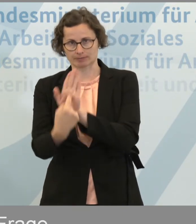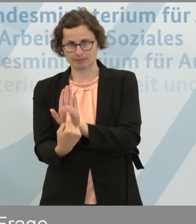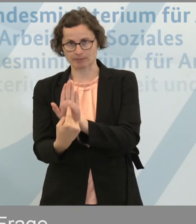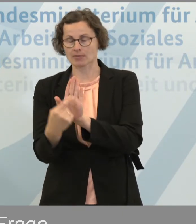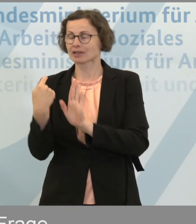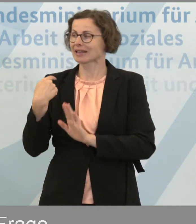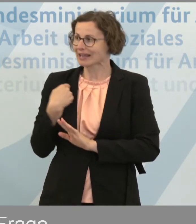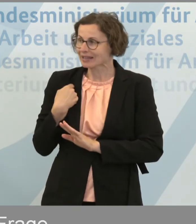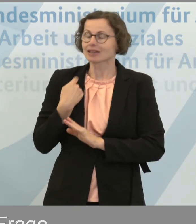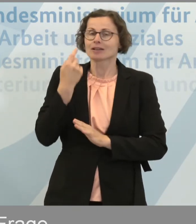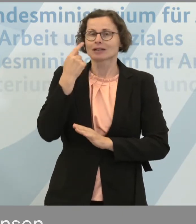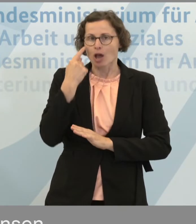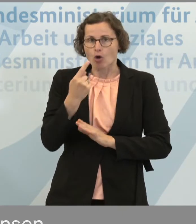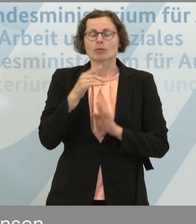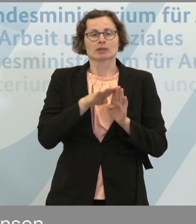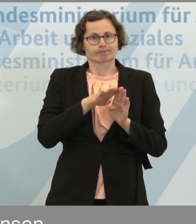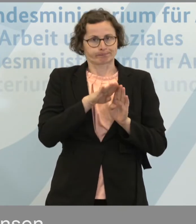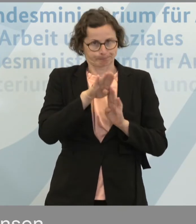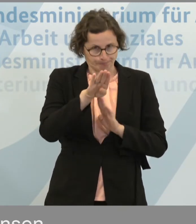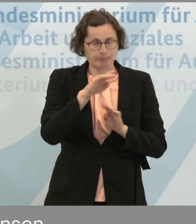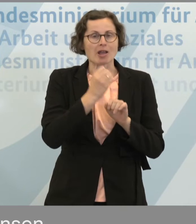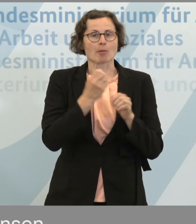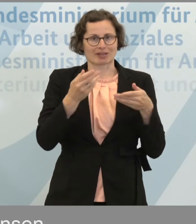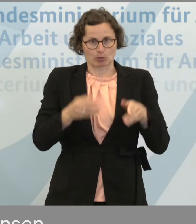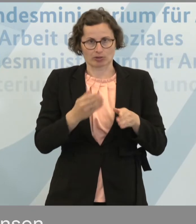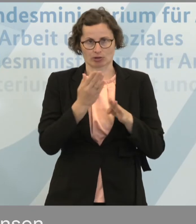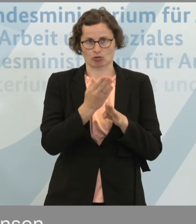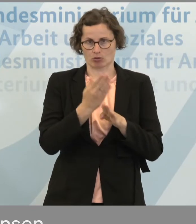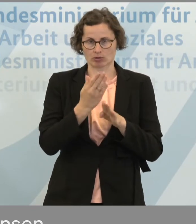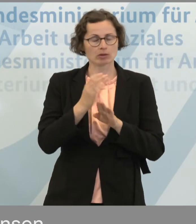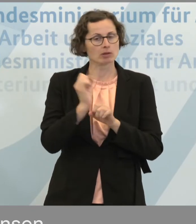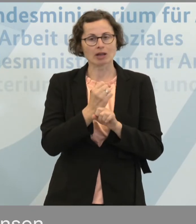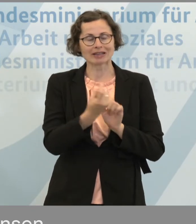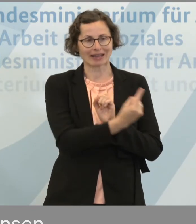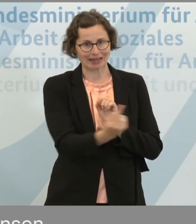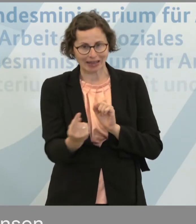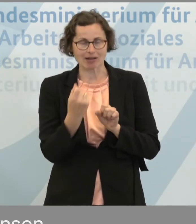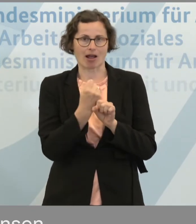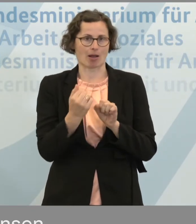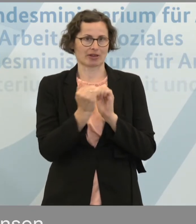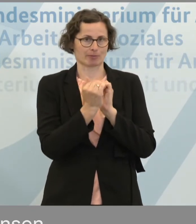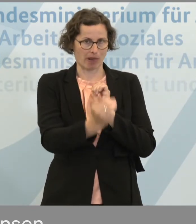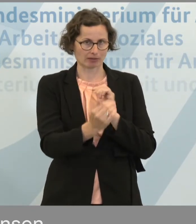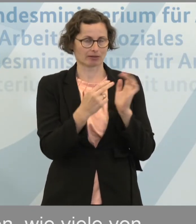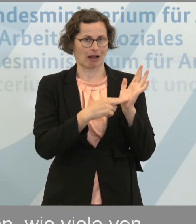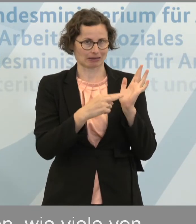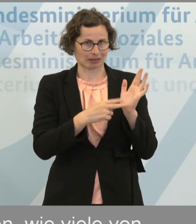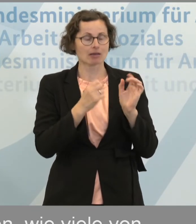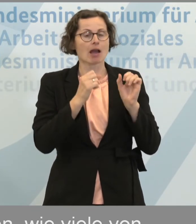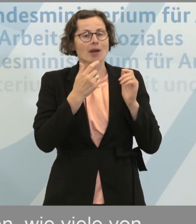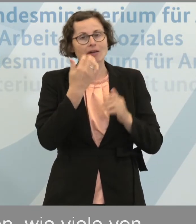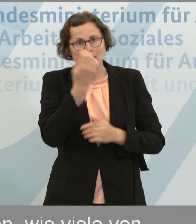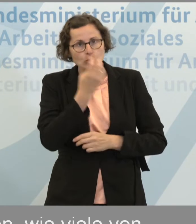Steigerung der Arbeitslosigkeit auch haben. Vorhin gesagt, wir können nicht für jeden Arbeitsplatz garantieren, aber wir sichern Millionen von Arbeitsplätzen.